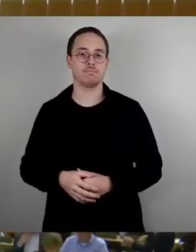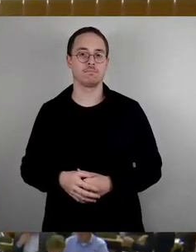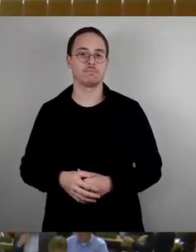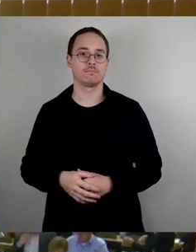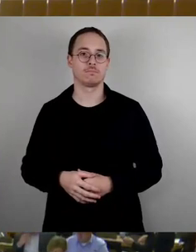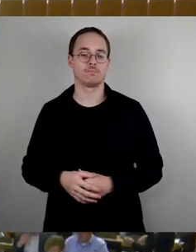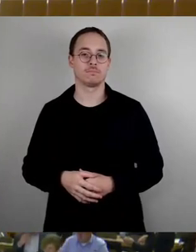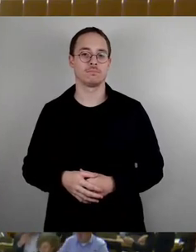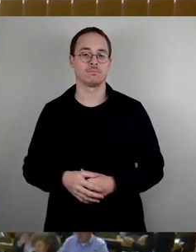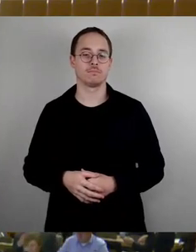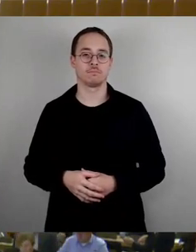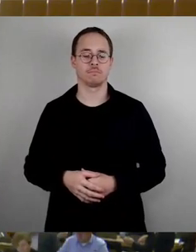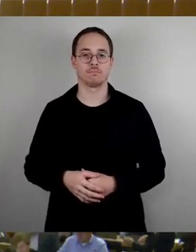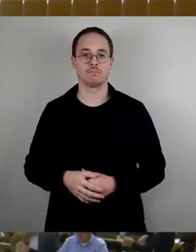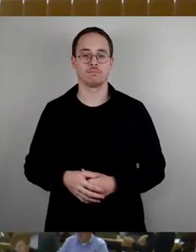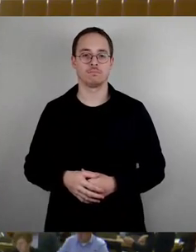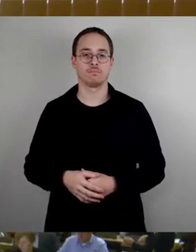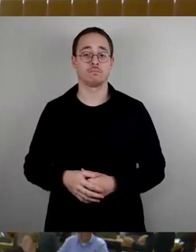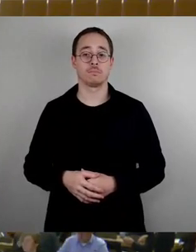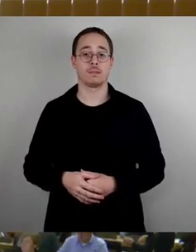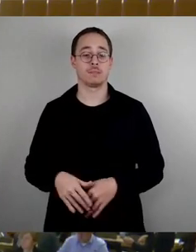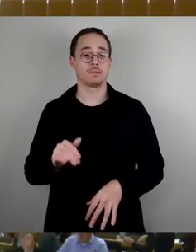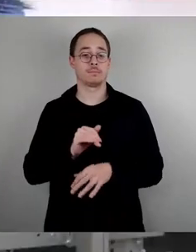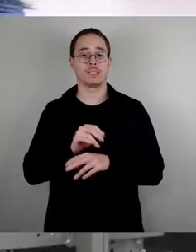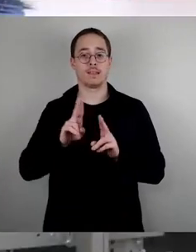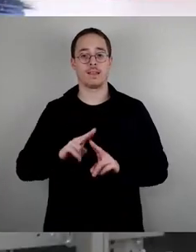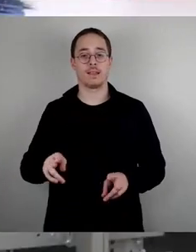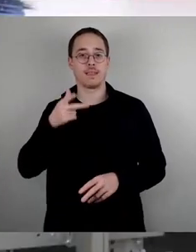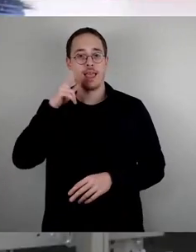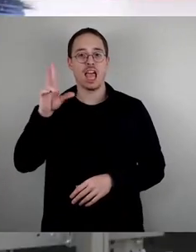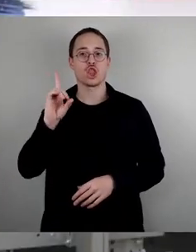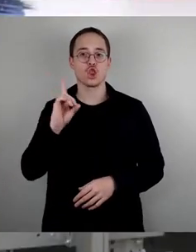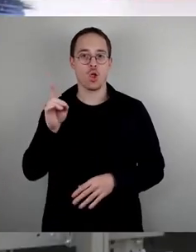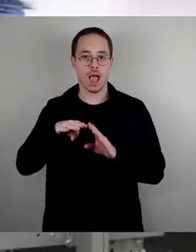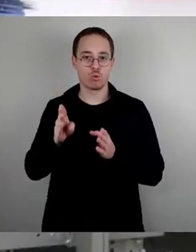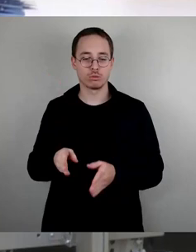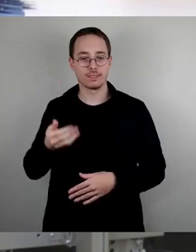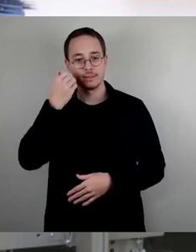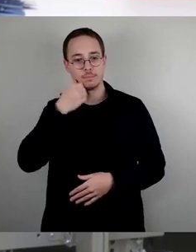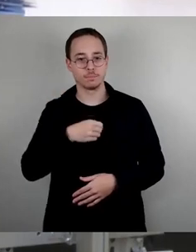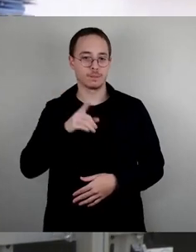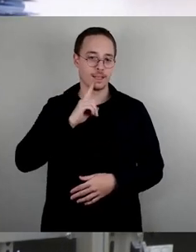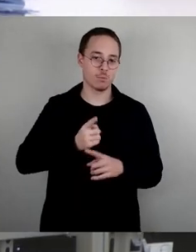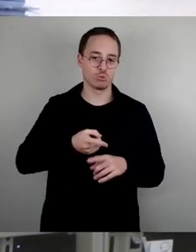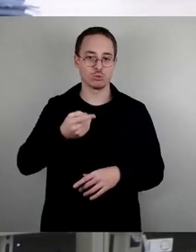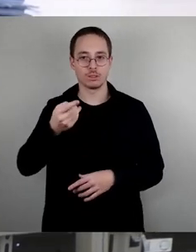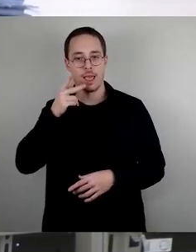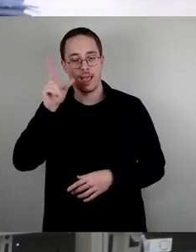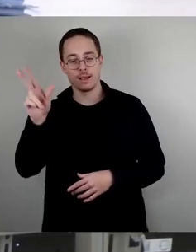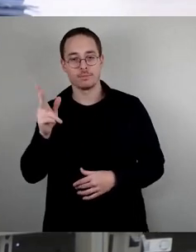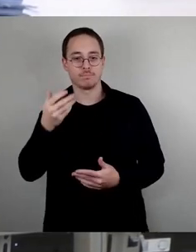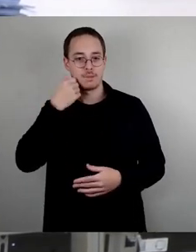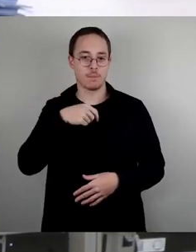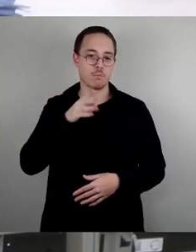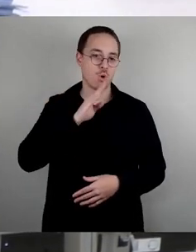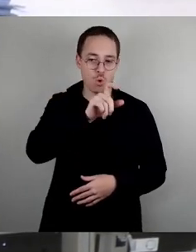So, sehr geehrter Herr Donhauser, sehr geehrte Damen und Herren Stadträte, liebe Bürgerinnen und Bürger. Die Situation auf